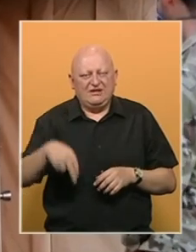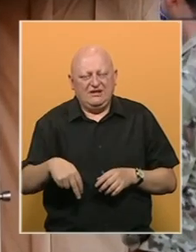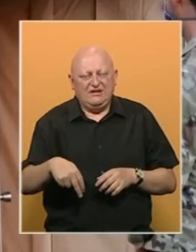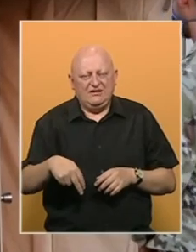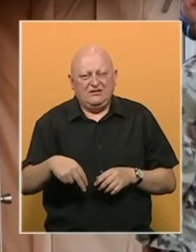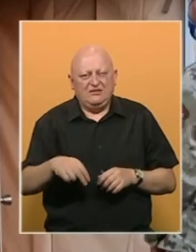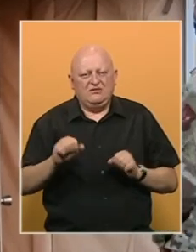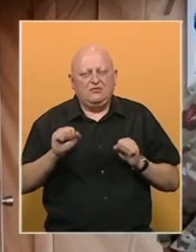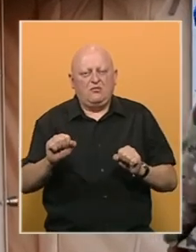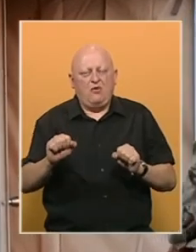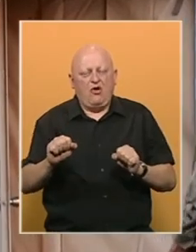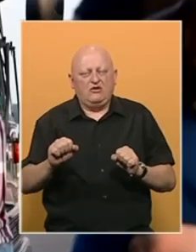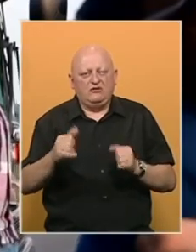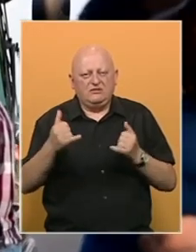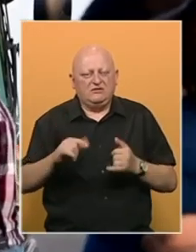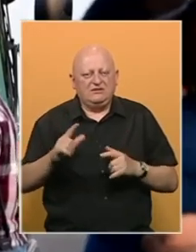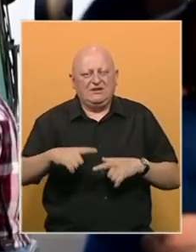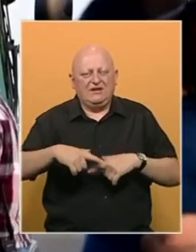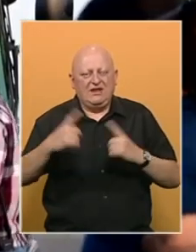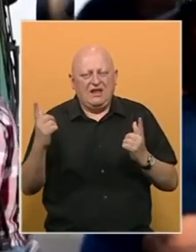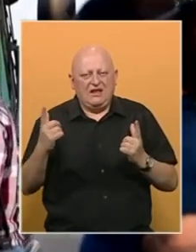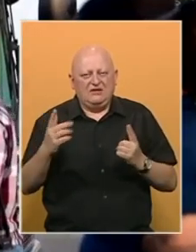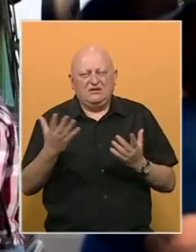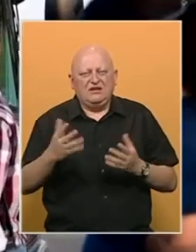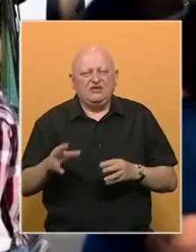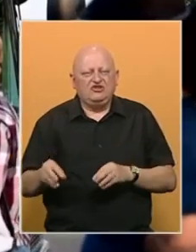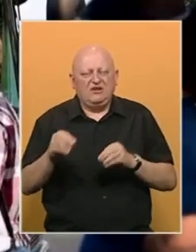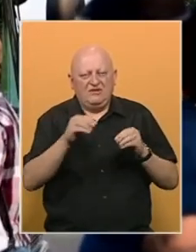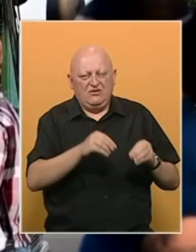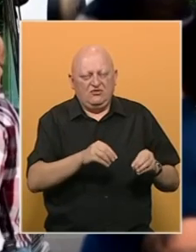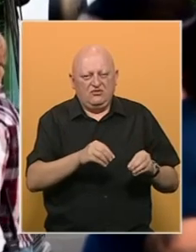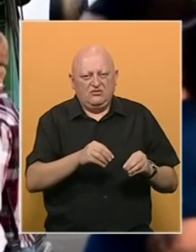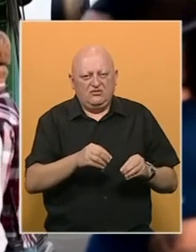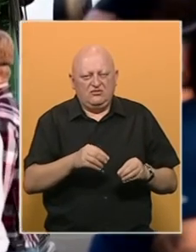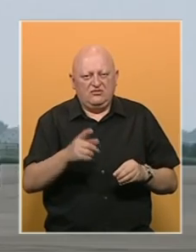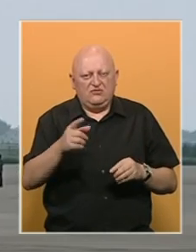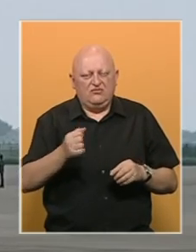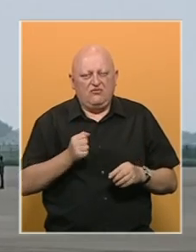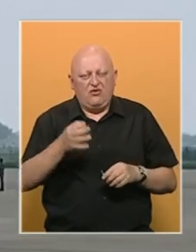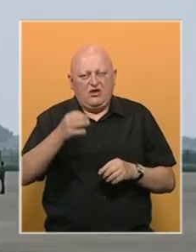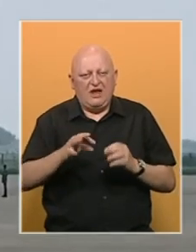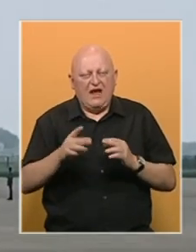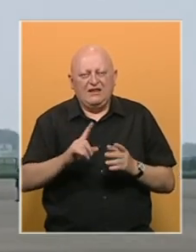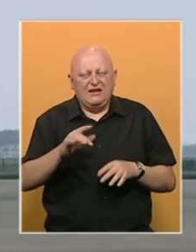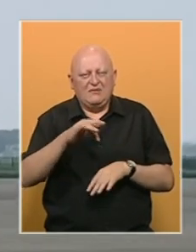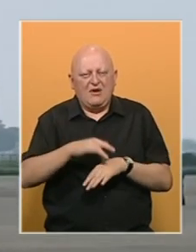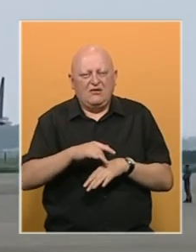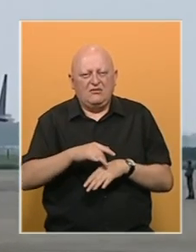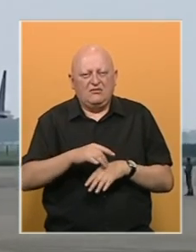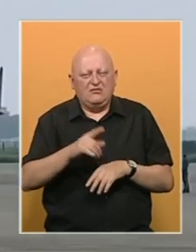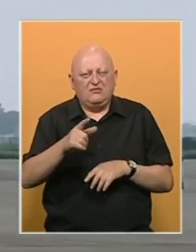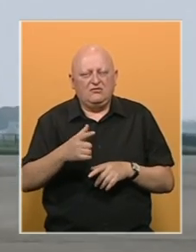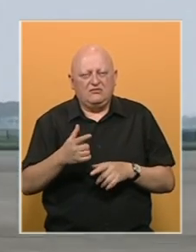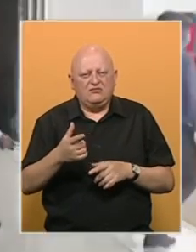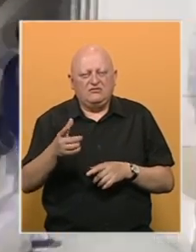Da, blokirani su. Za sada nije jasno da li će i gdje biti evakuirani. U vojnoj bazi u Kataru više nema mjesta, a letovi za